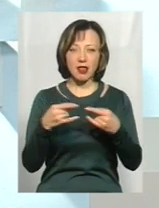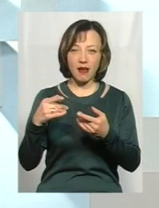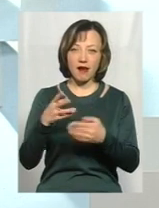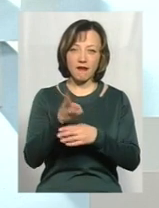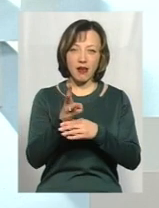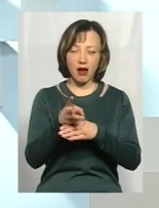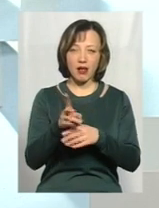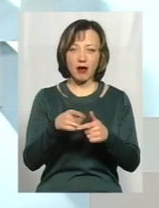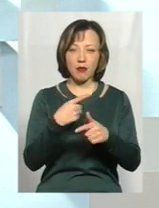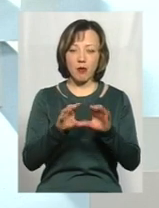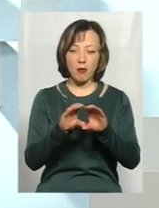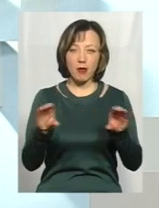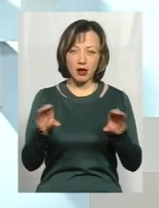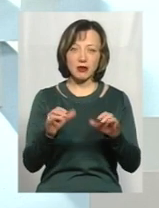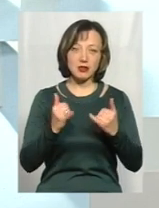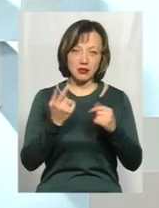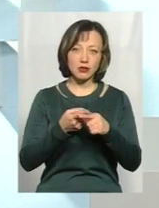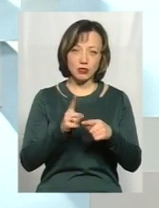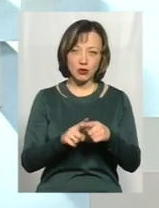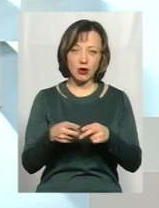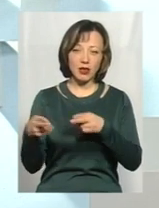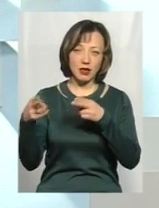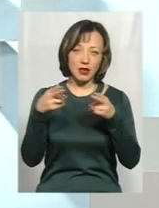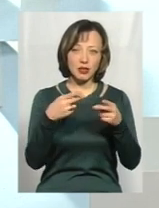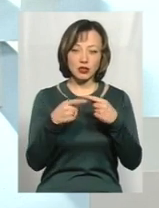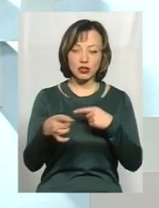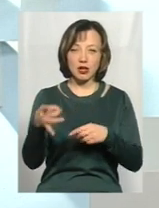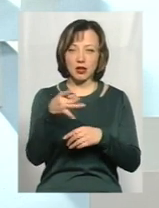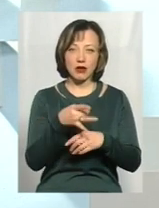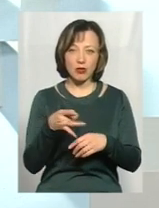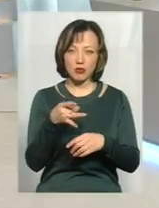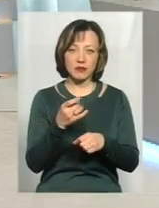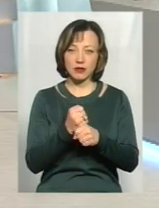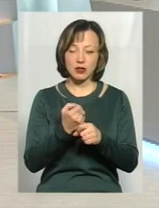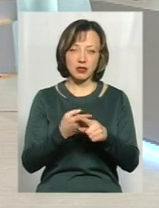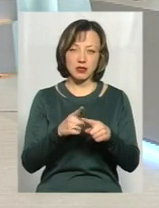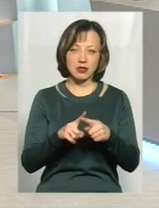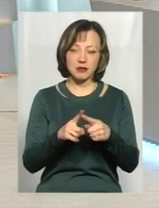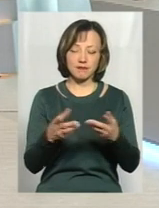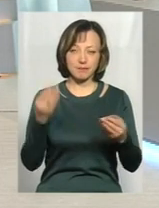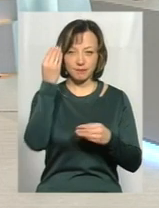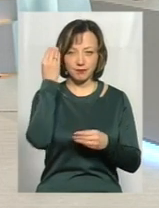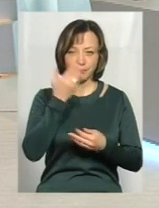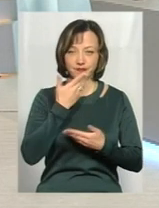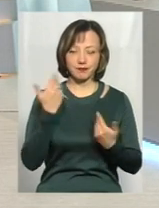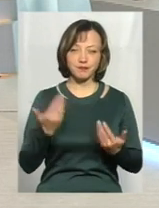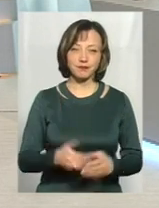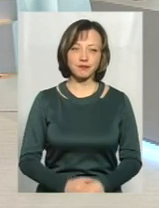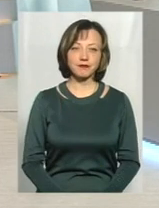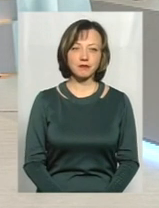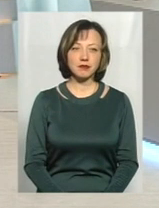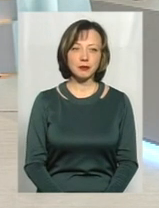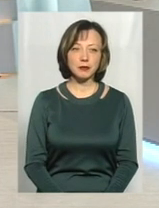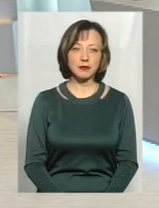автомагнітол, і заради цього їхати з іншого регіону, це не економічно не